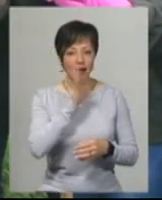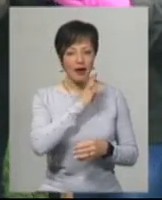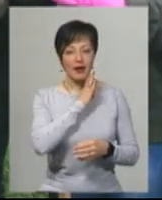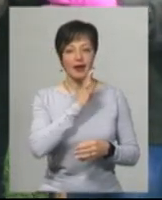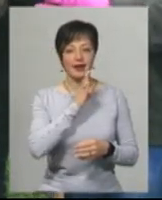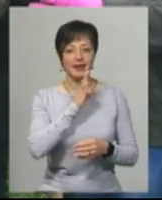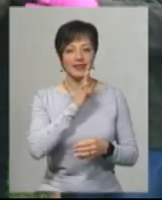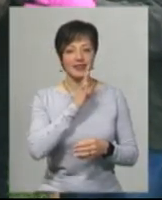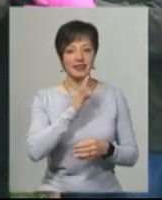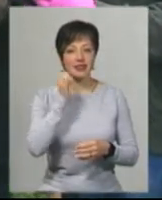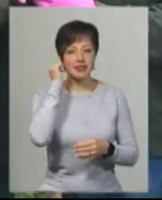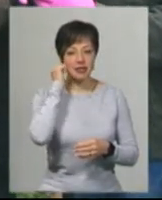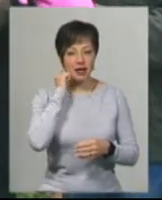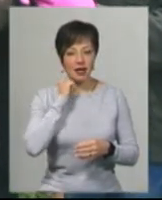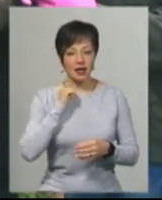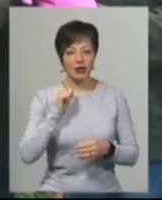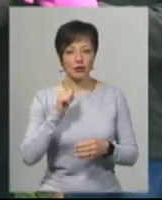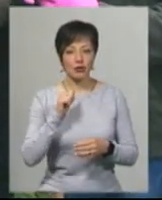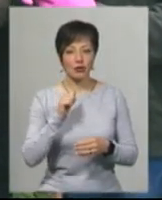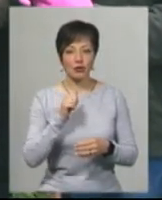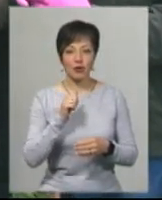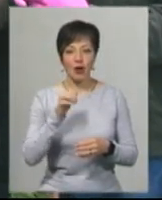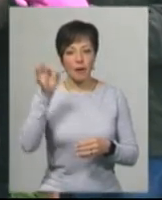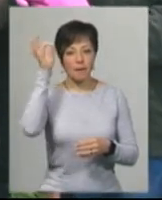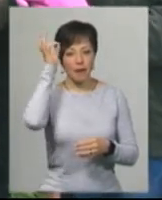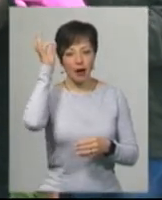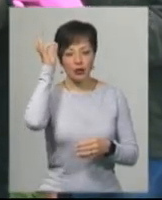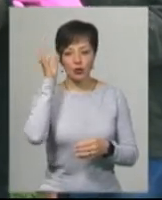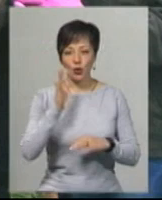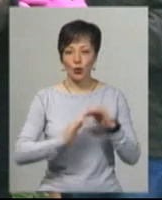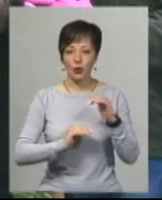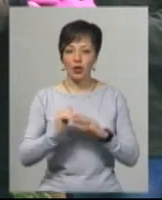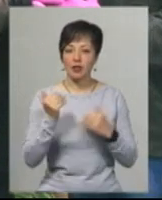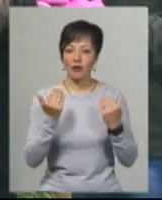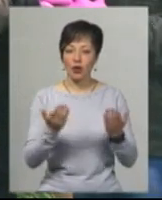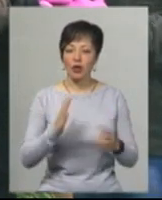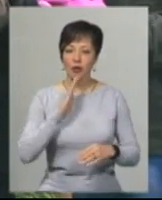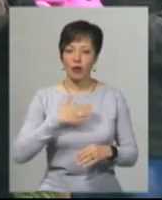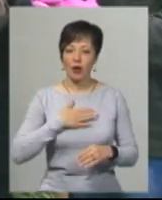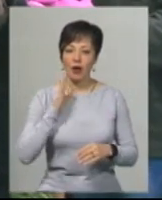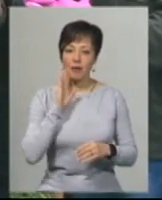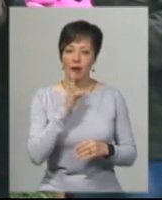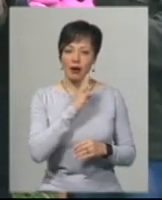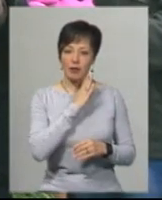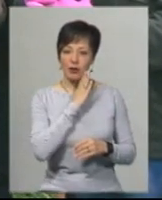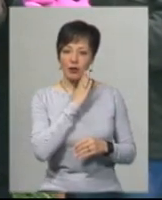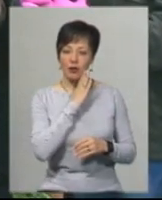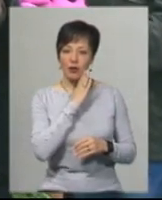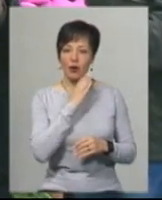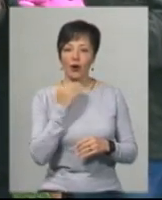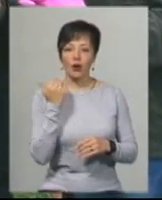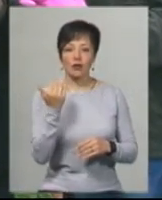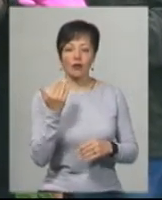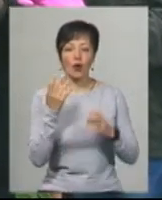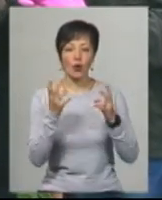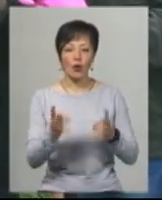маті стареньку, бачу руки твої, моя мамо,